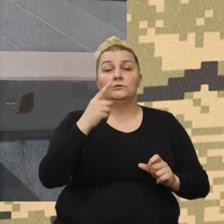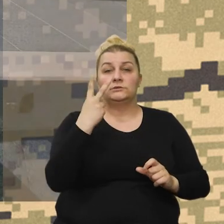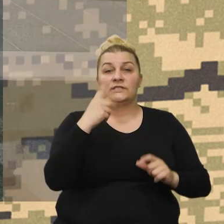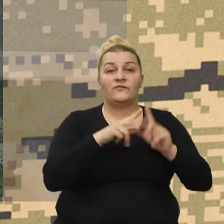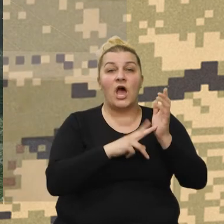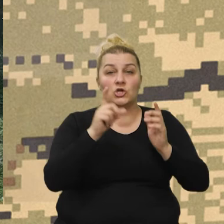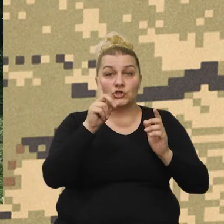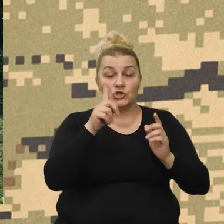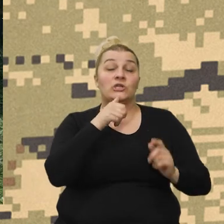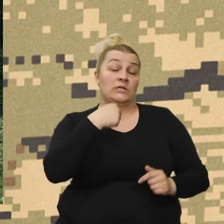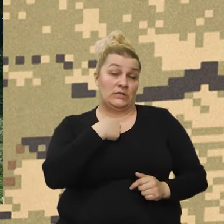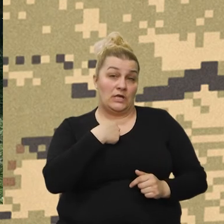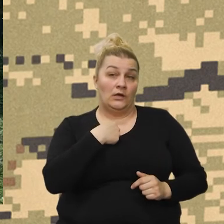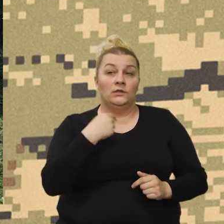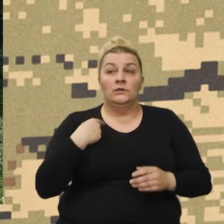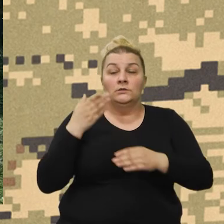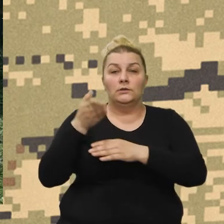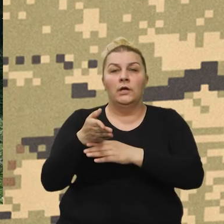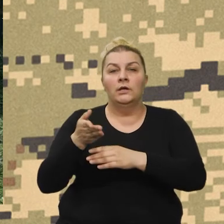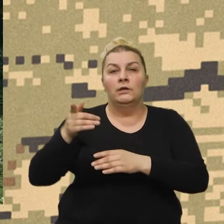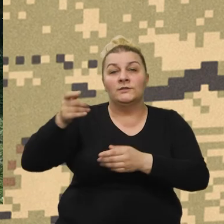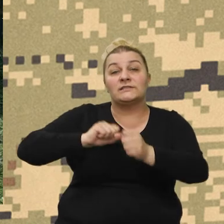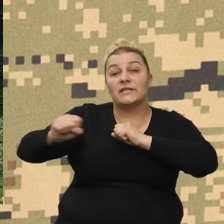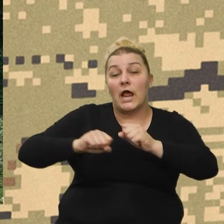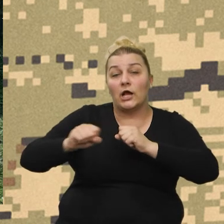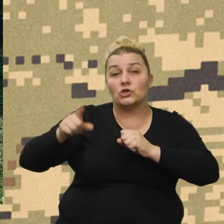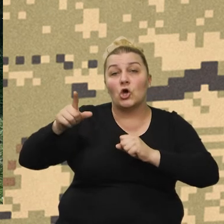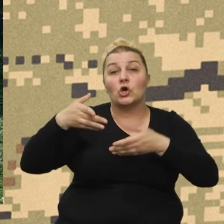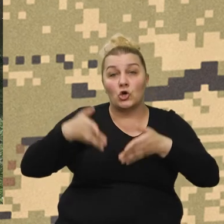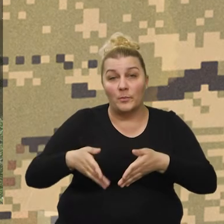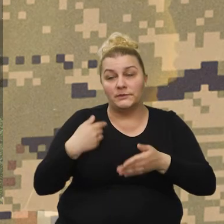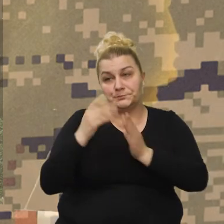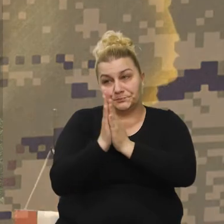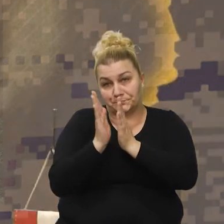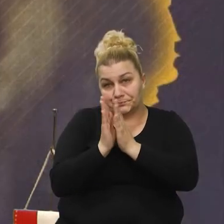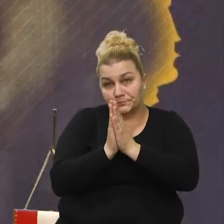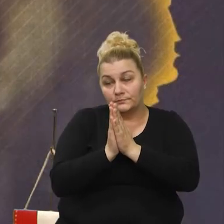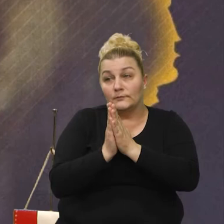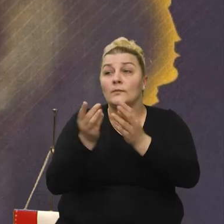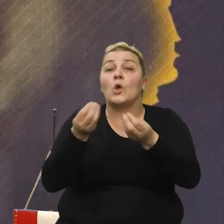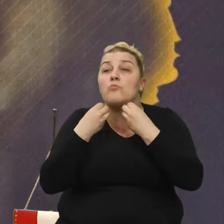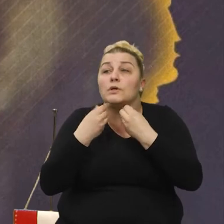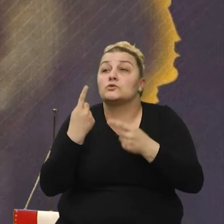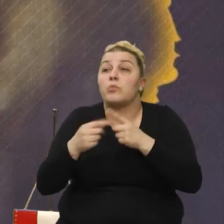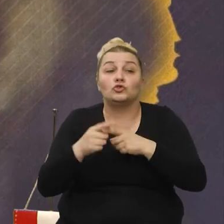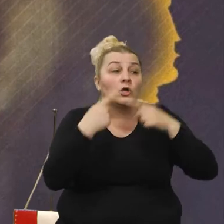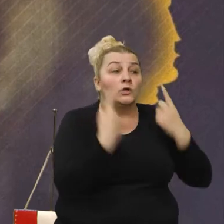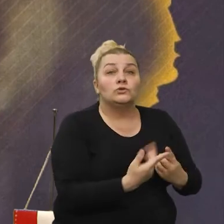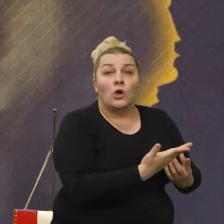kod Petra Lovrića, direktora Groblja i zamorili ga da nam objasni zašto je stalo.